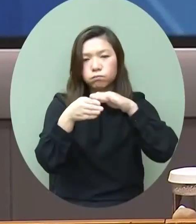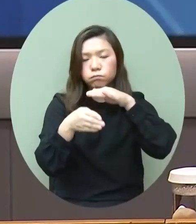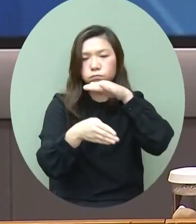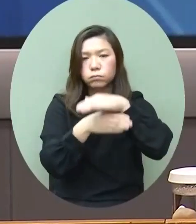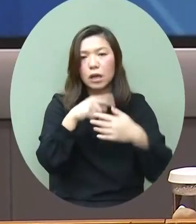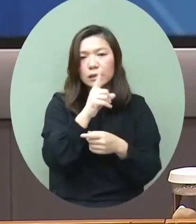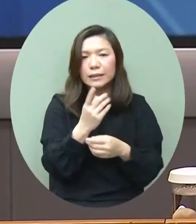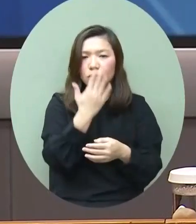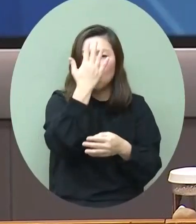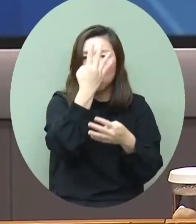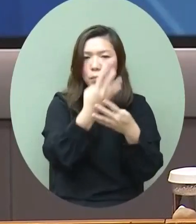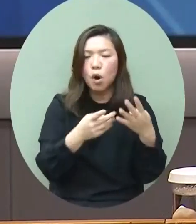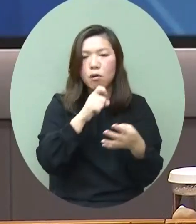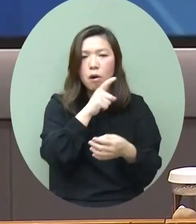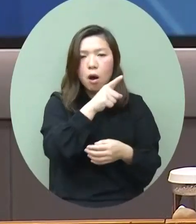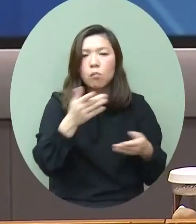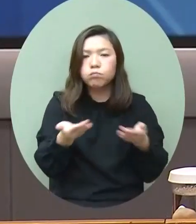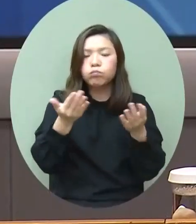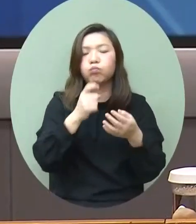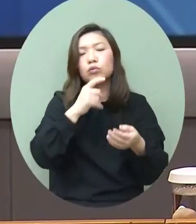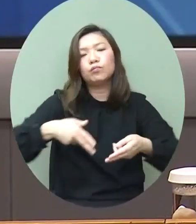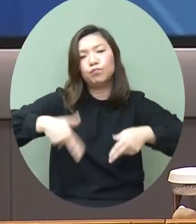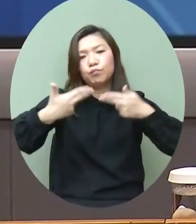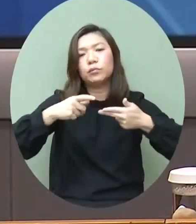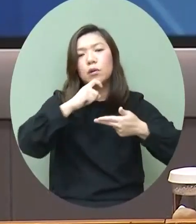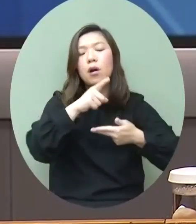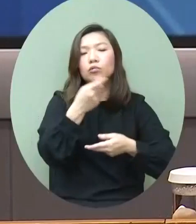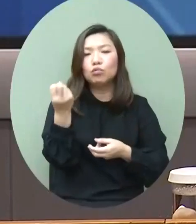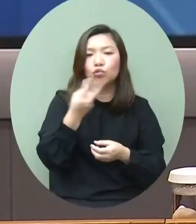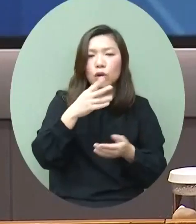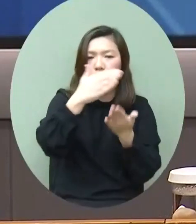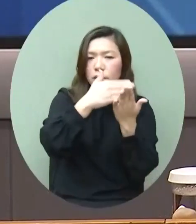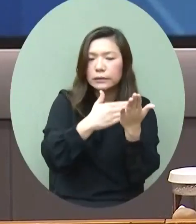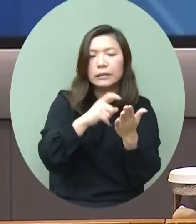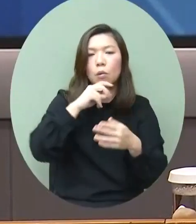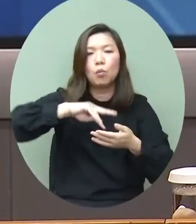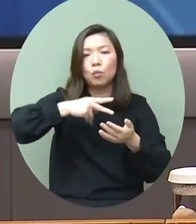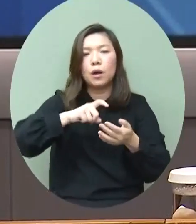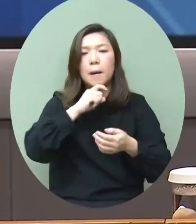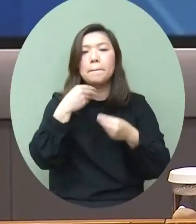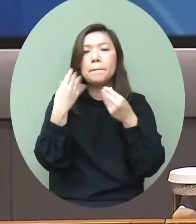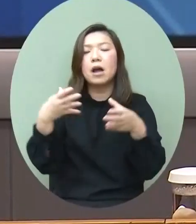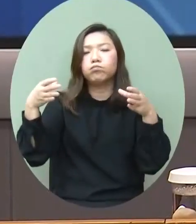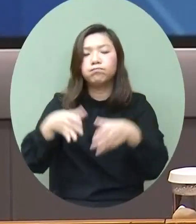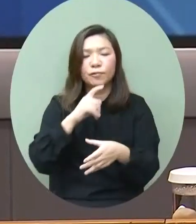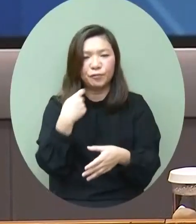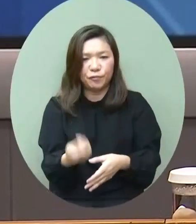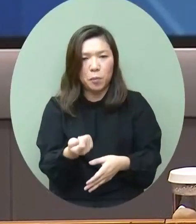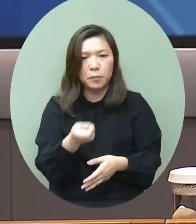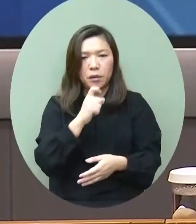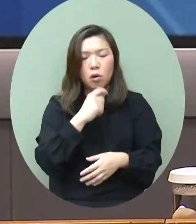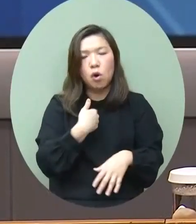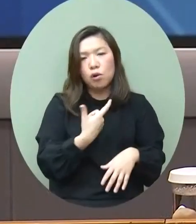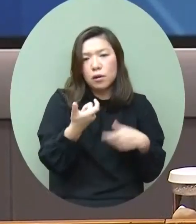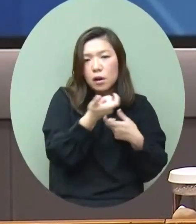過線上的渠道舉行股東大會更新的指引在疫情之下為業界提供方便我們財富局